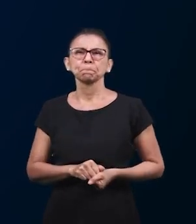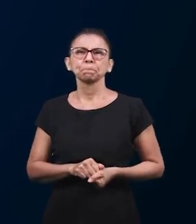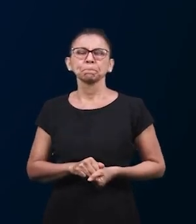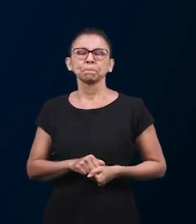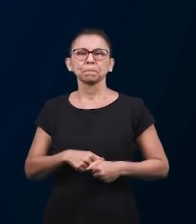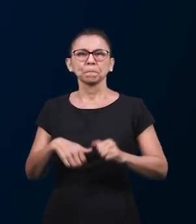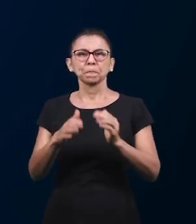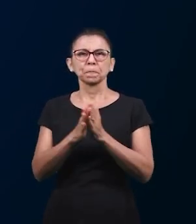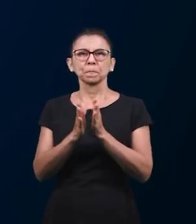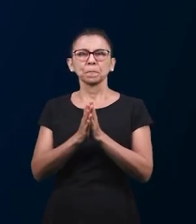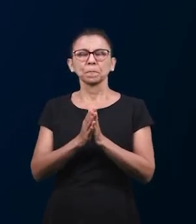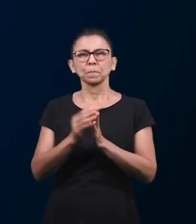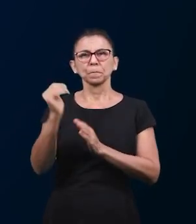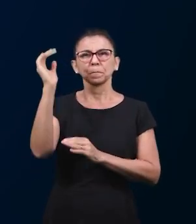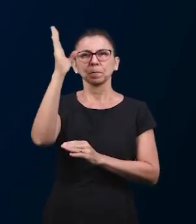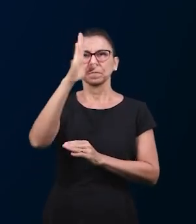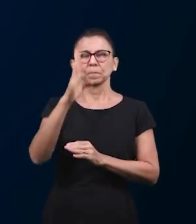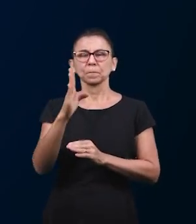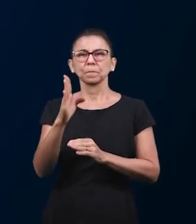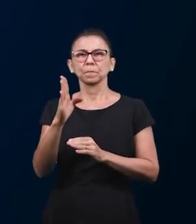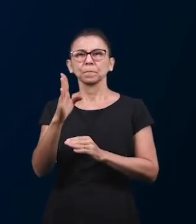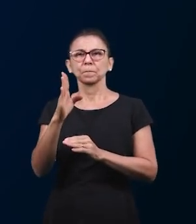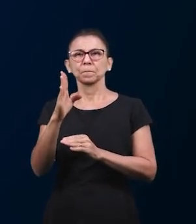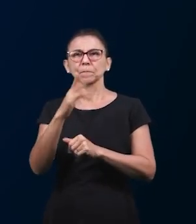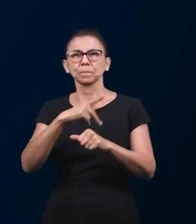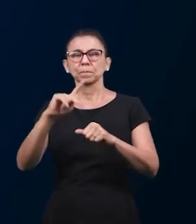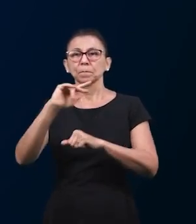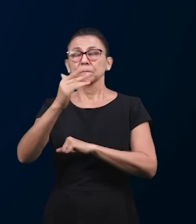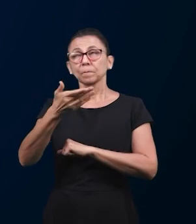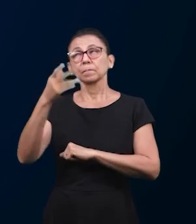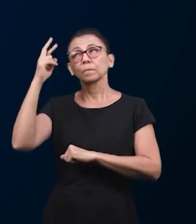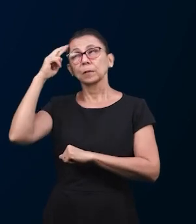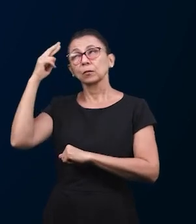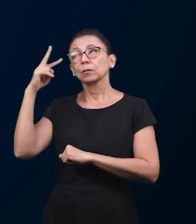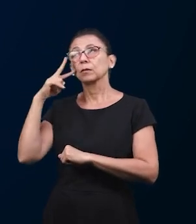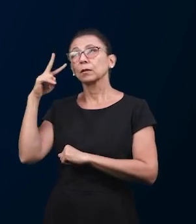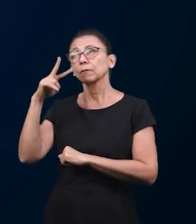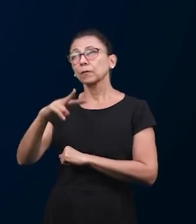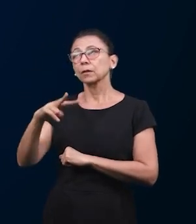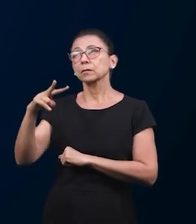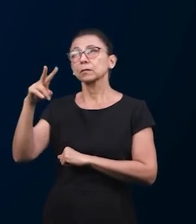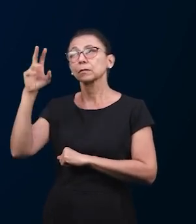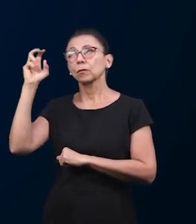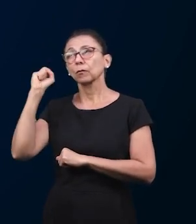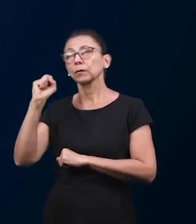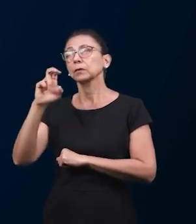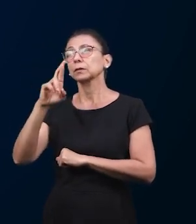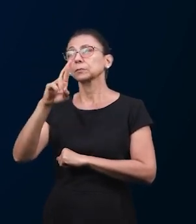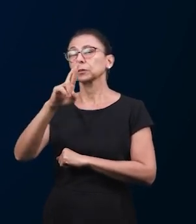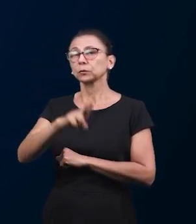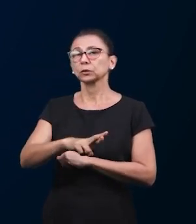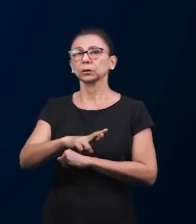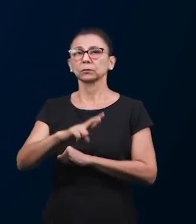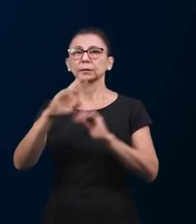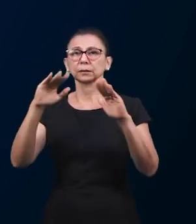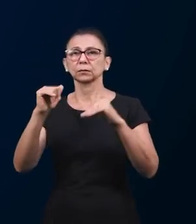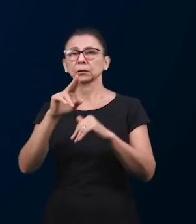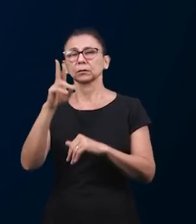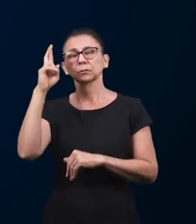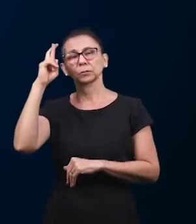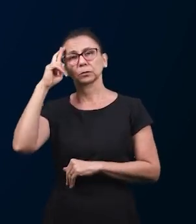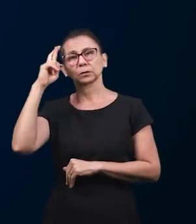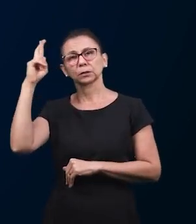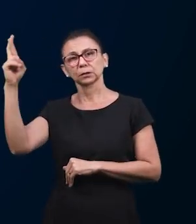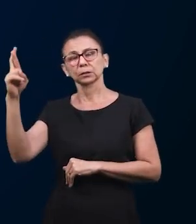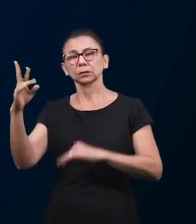тобой не тщетен мы молимся тебе Господь за твою работу в Бразилии за твою работу за рубежом и ты Господь обильно